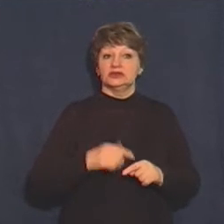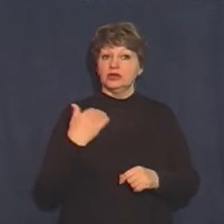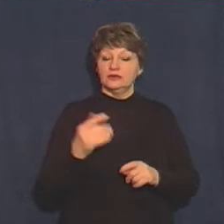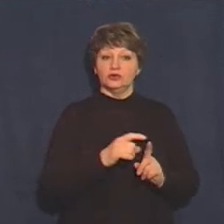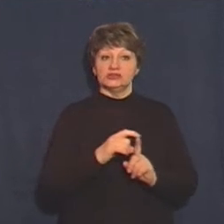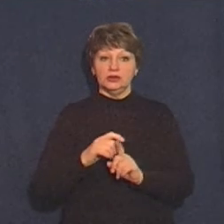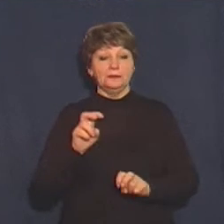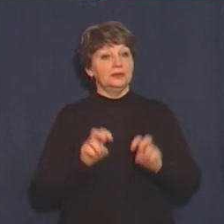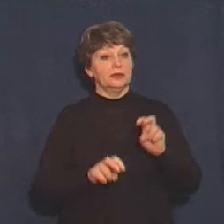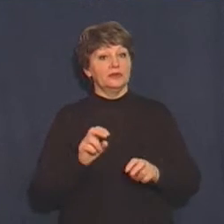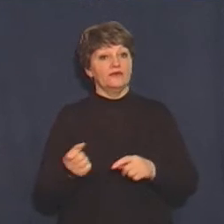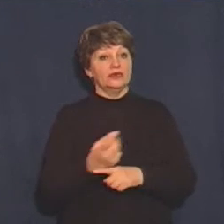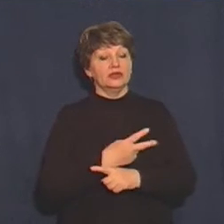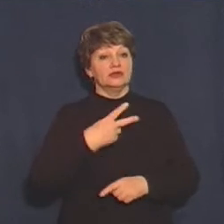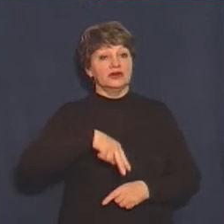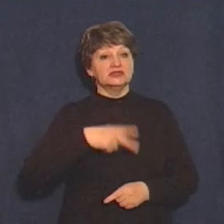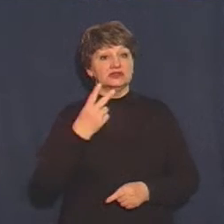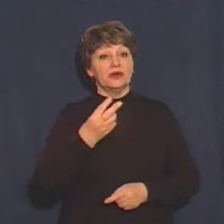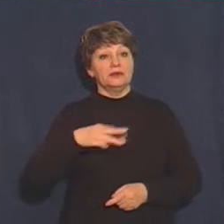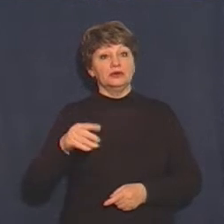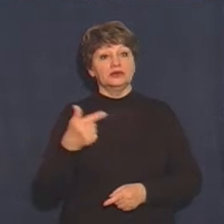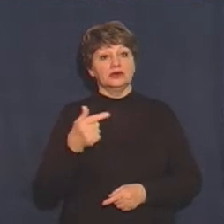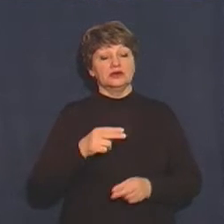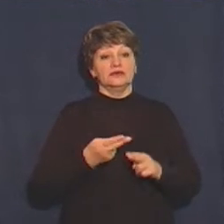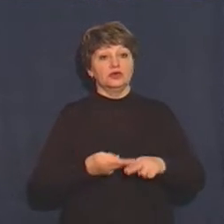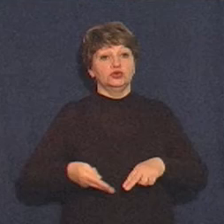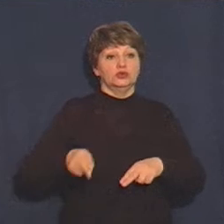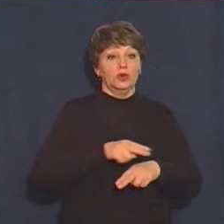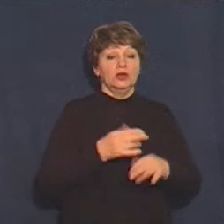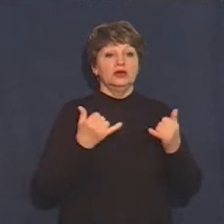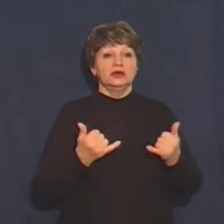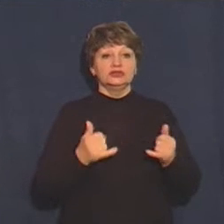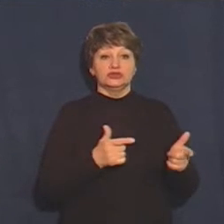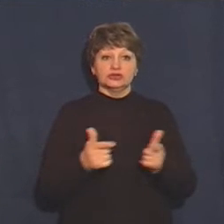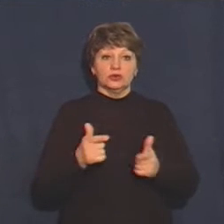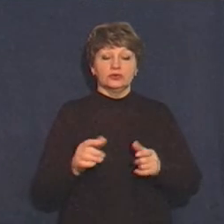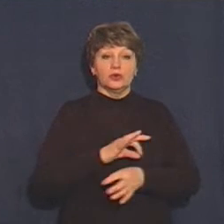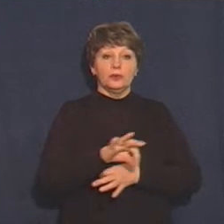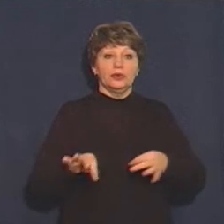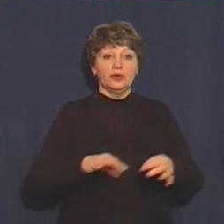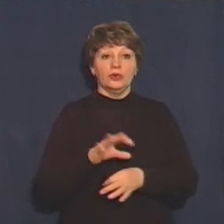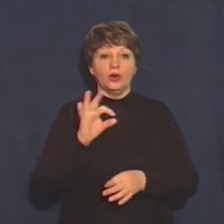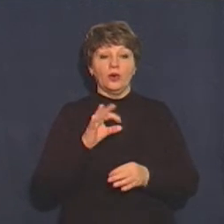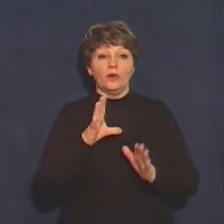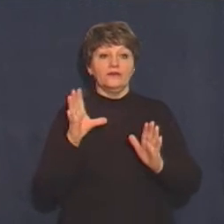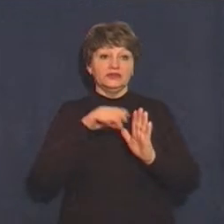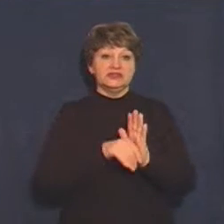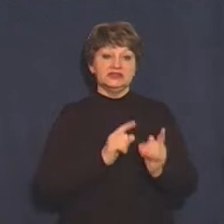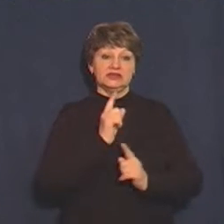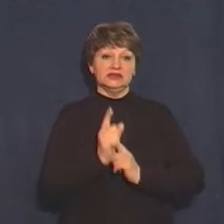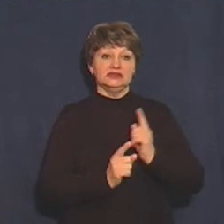підприємства виникло 22 мільйона гривень боргу. Нині готують проєкт постанови про внесення змін до тарифів Нацкомісії.